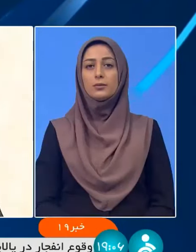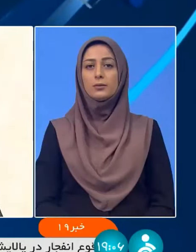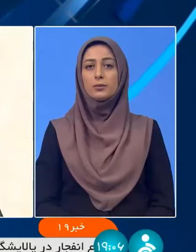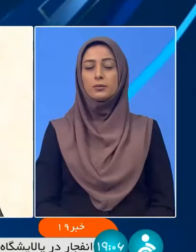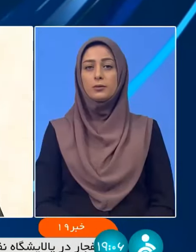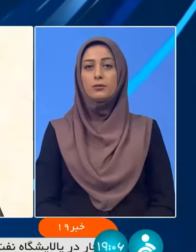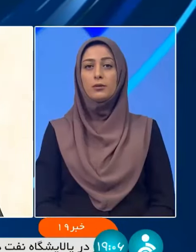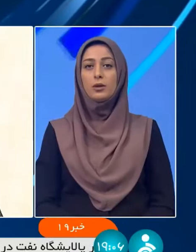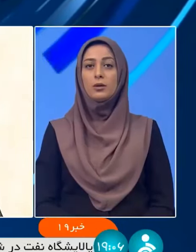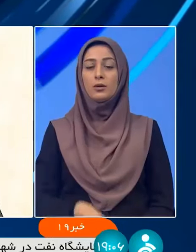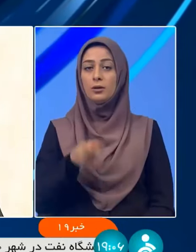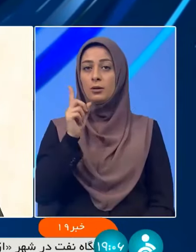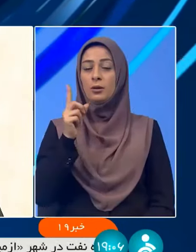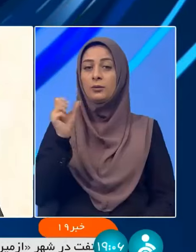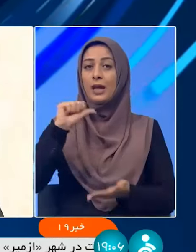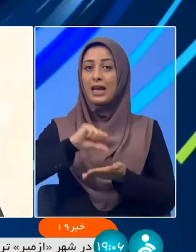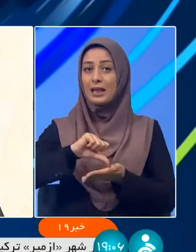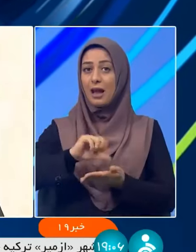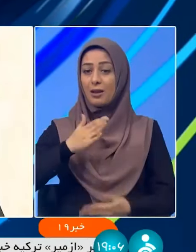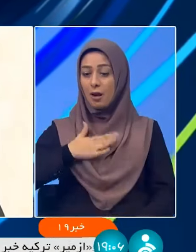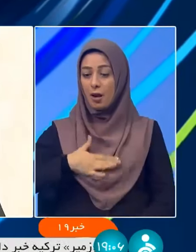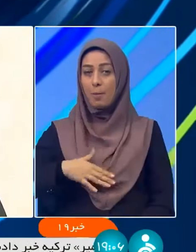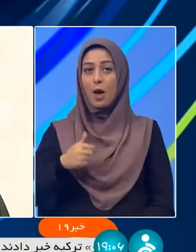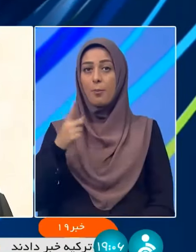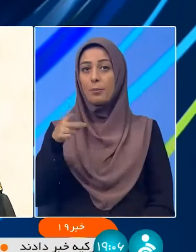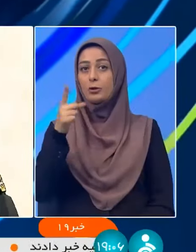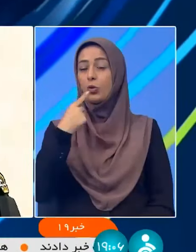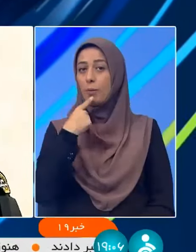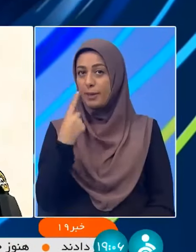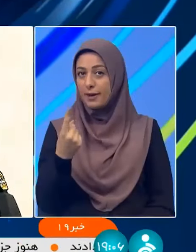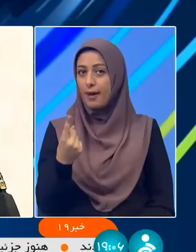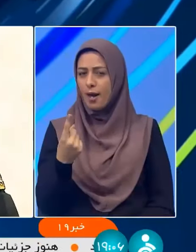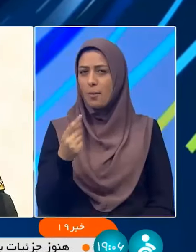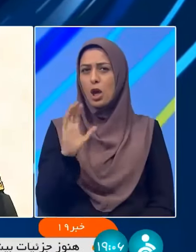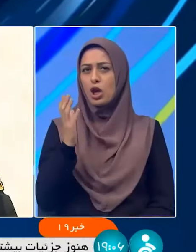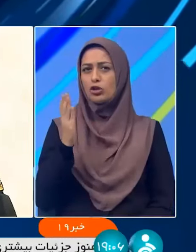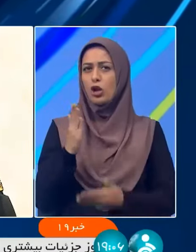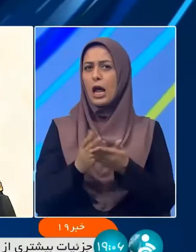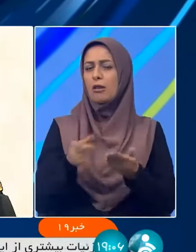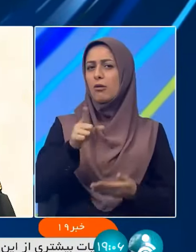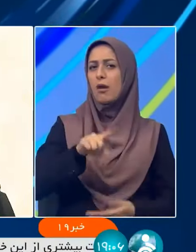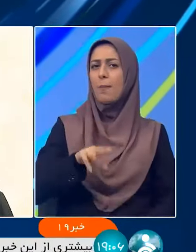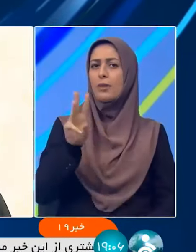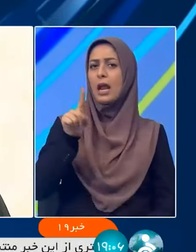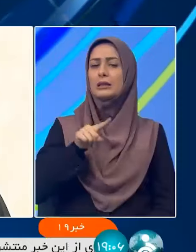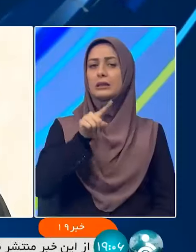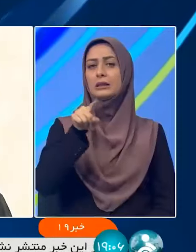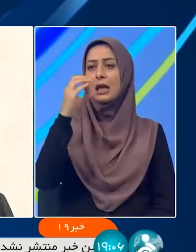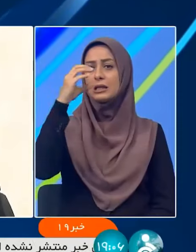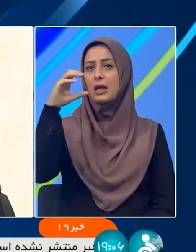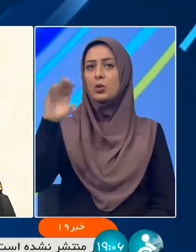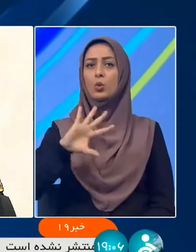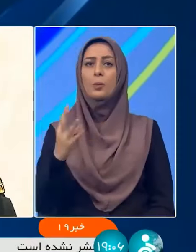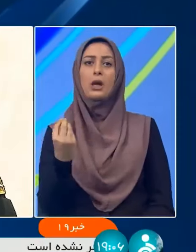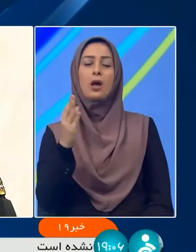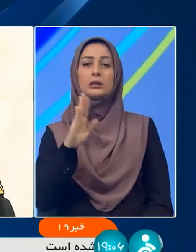ببینید اگر در تهران من بخوام خدمت شما عرض کنم شاید کمتر از 30 درصد در جاده ها